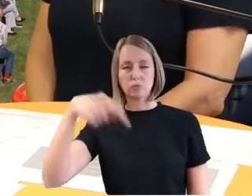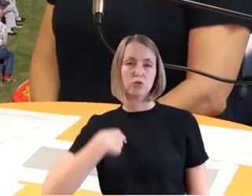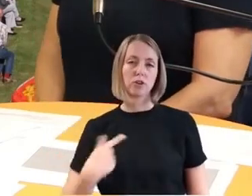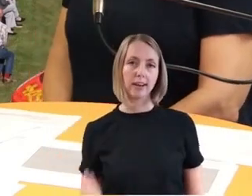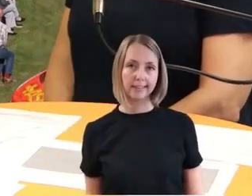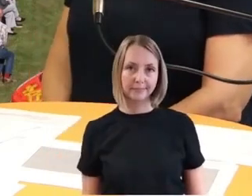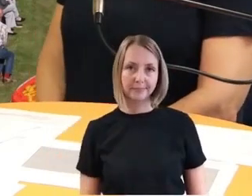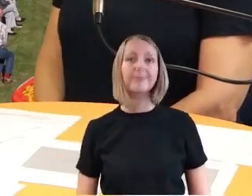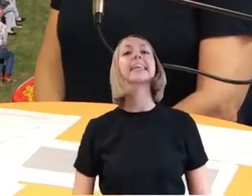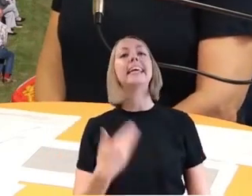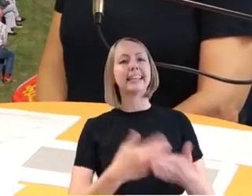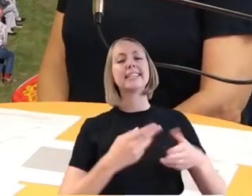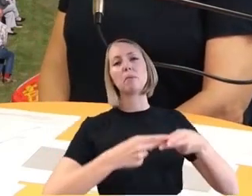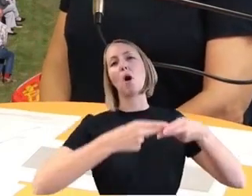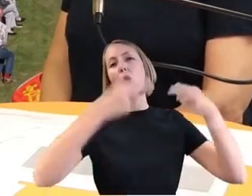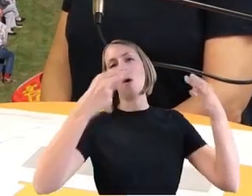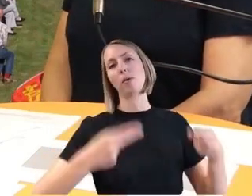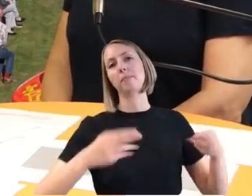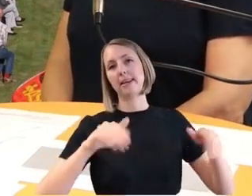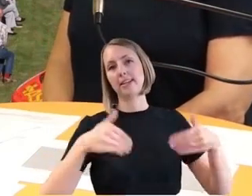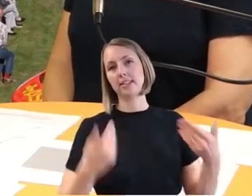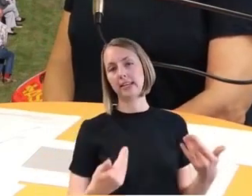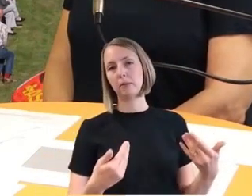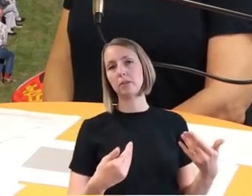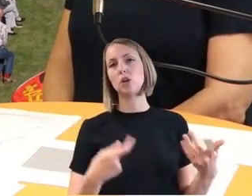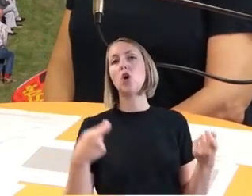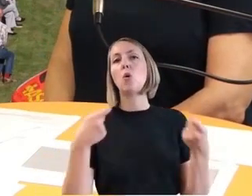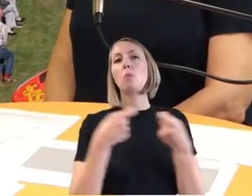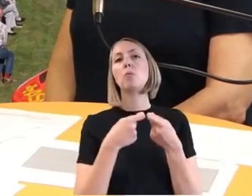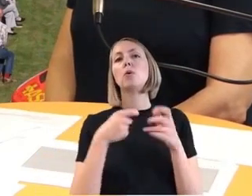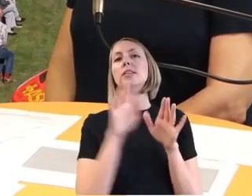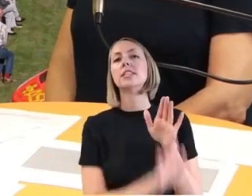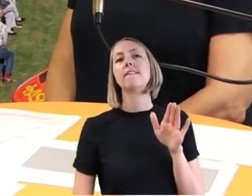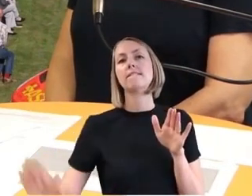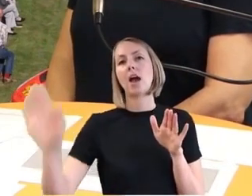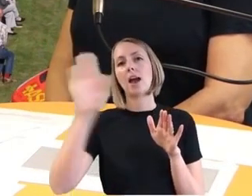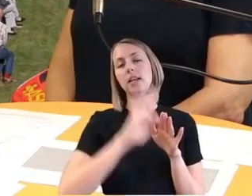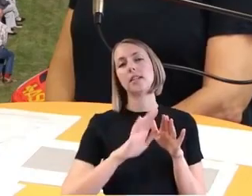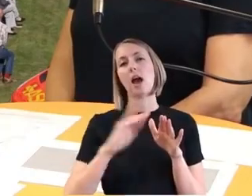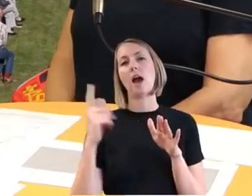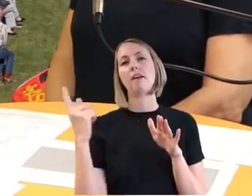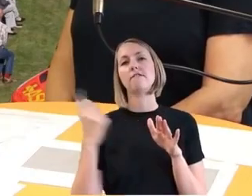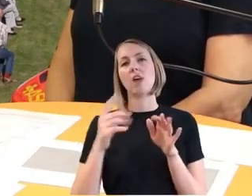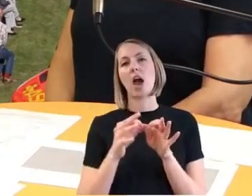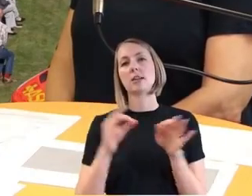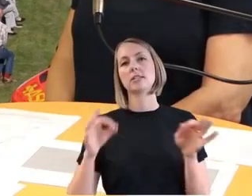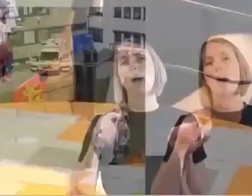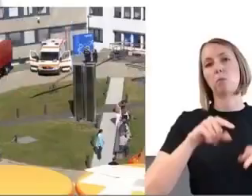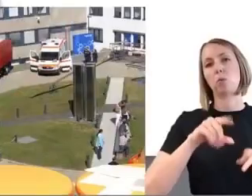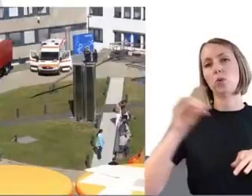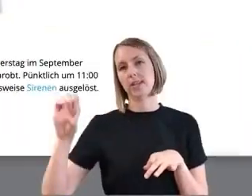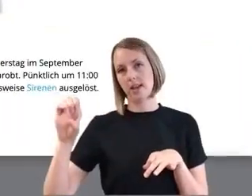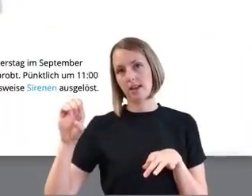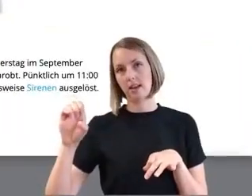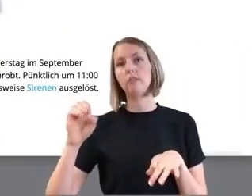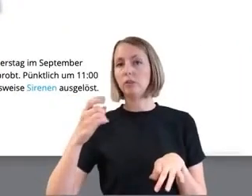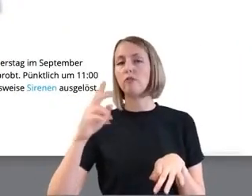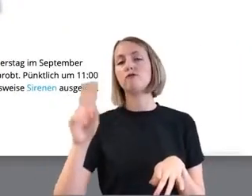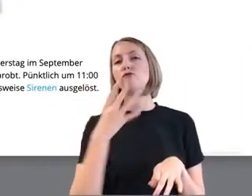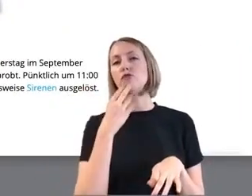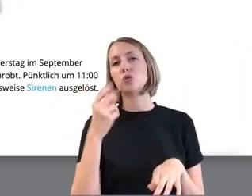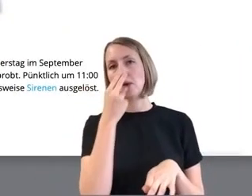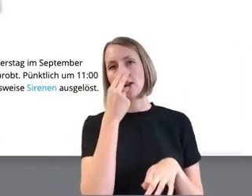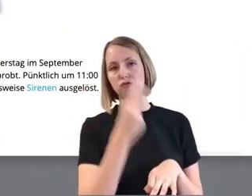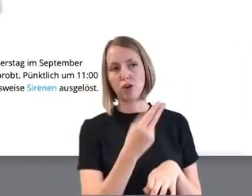die Webseite, bundesweiterwarntag.de. Da wollen wir doch mal jetzt einen Blick drauf werfen. Ja? gerne. Gut.